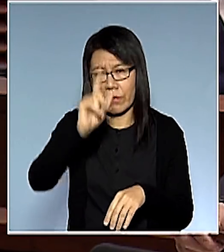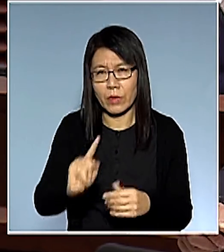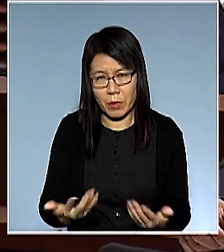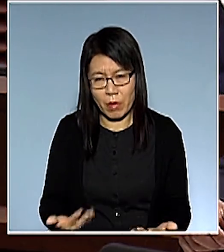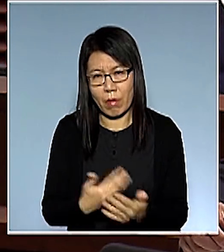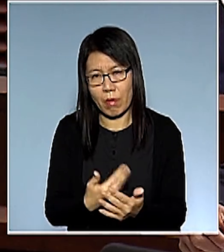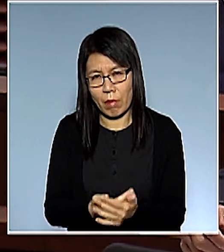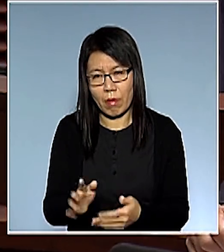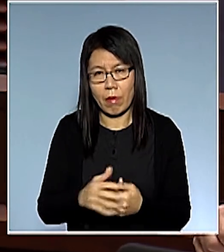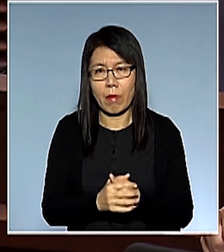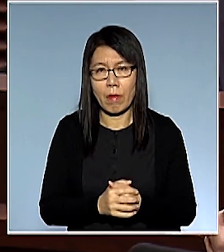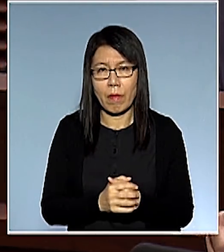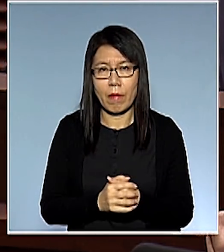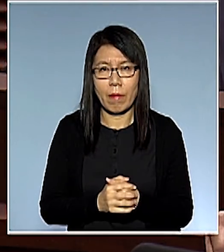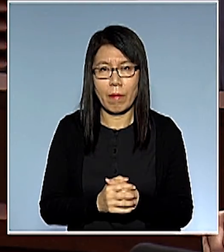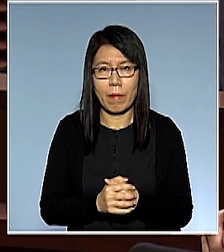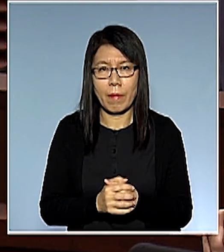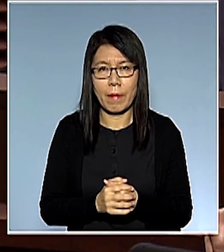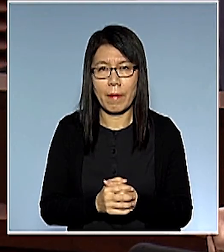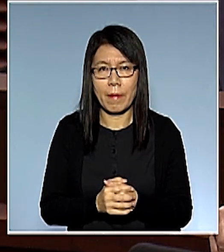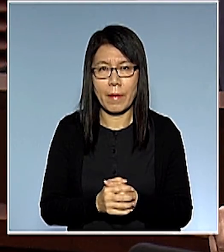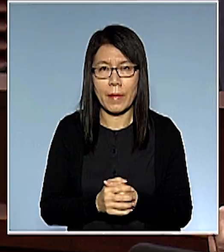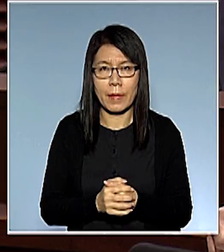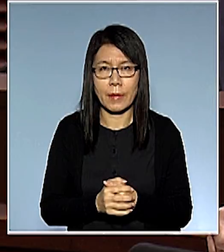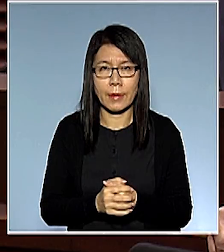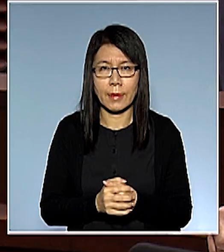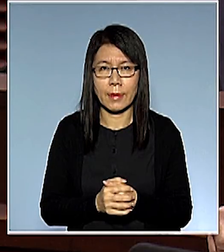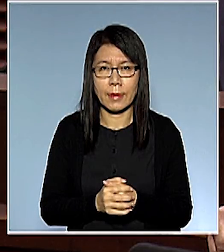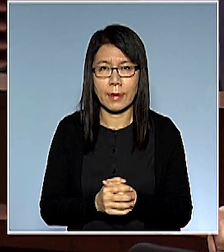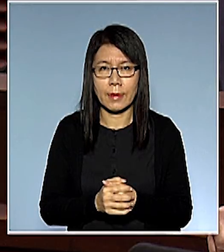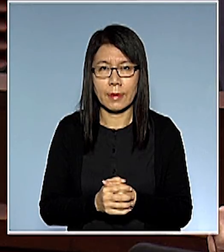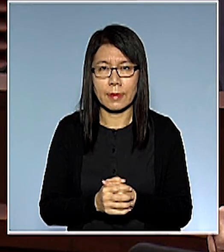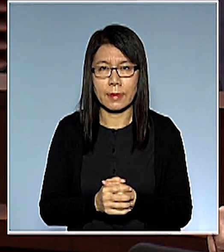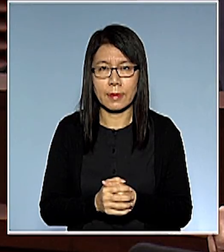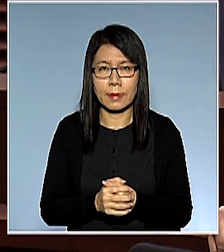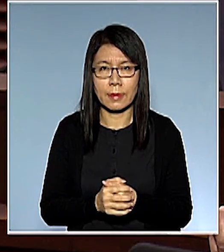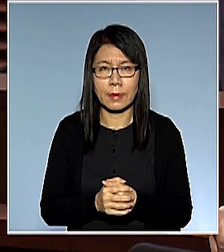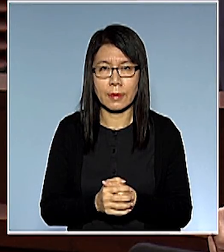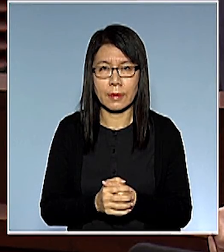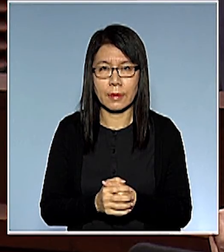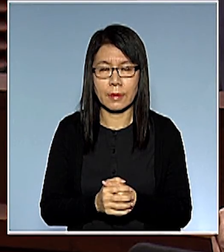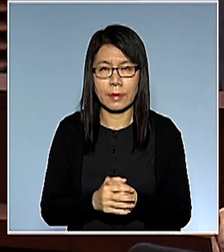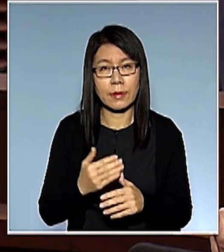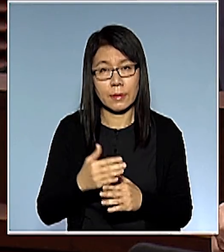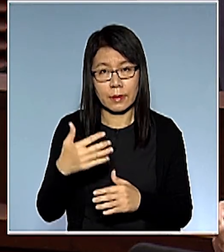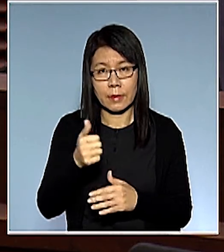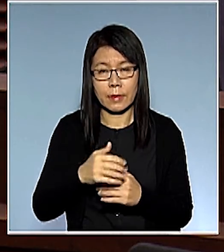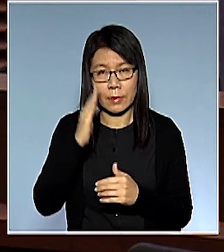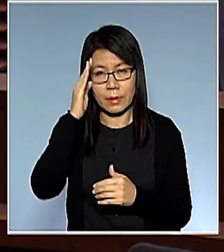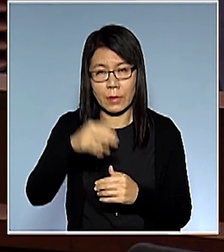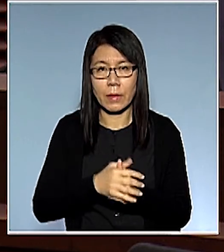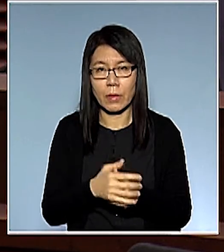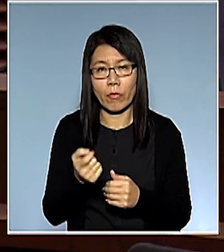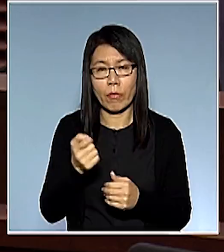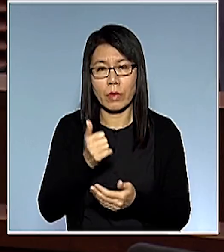所以席我希望我馬上會坐